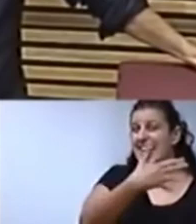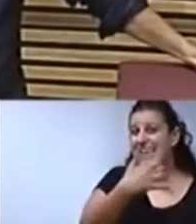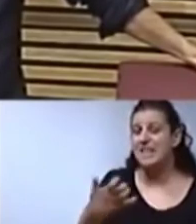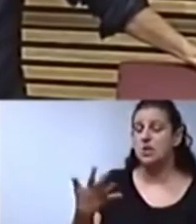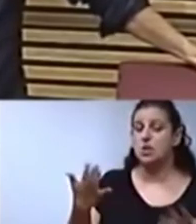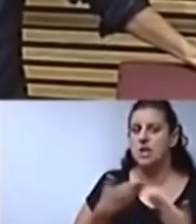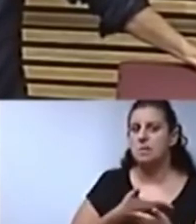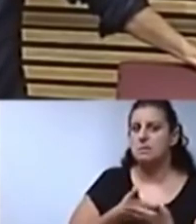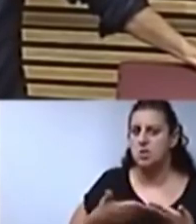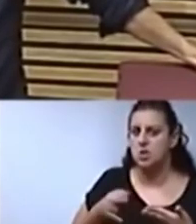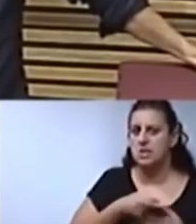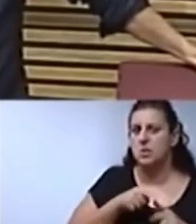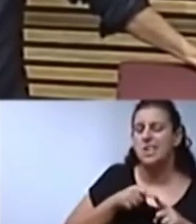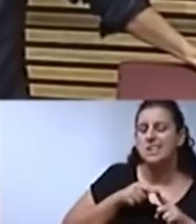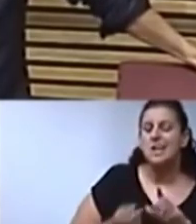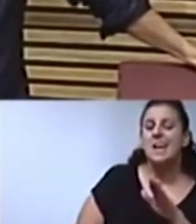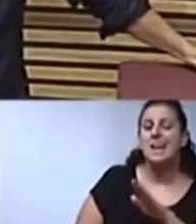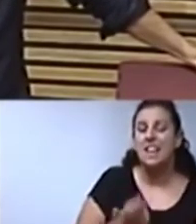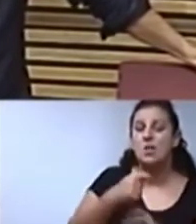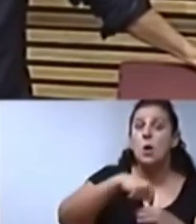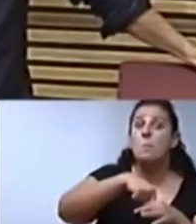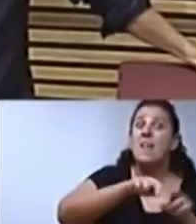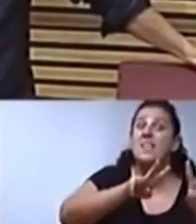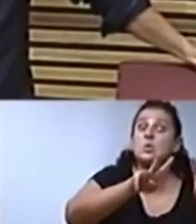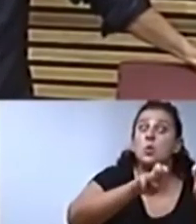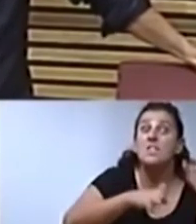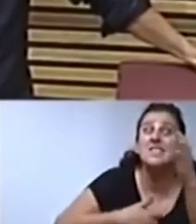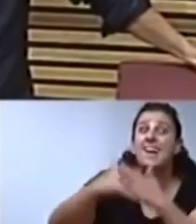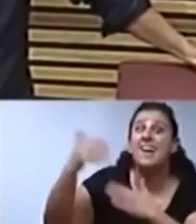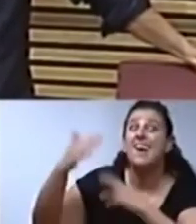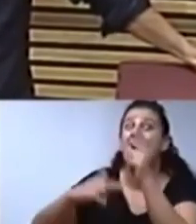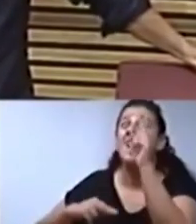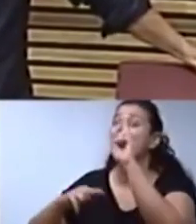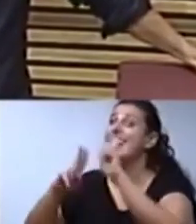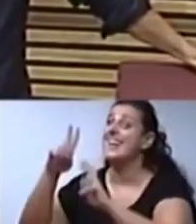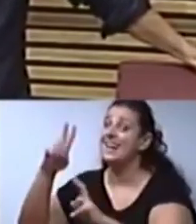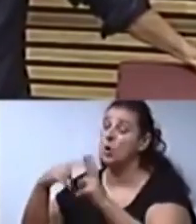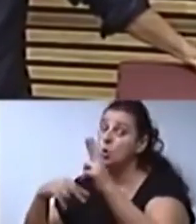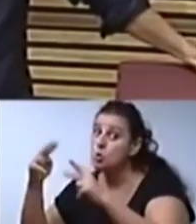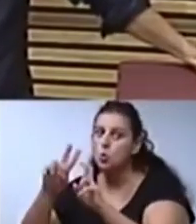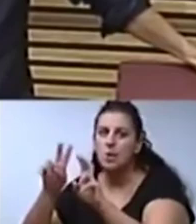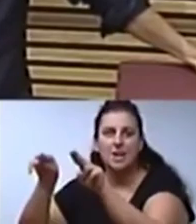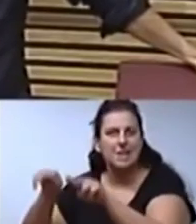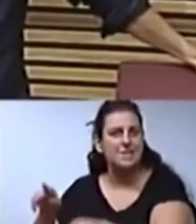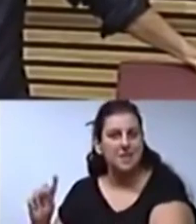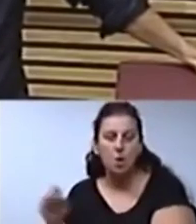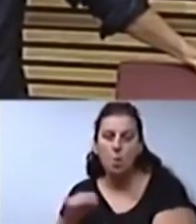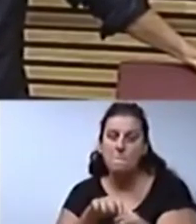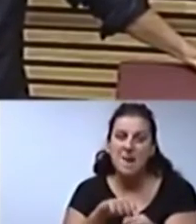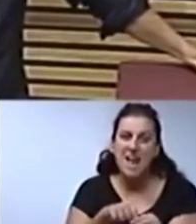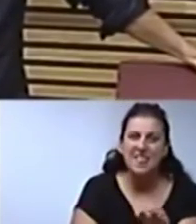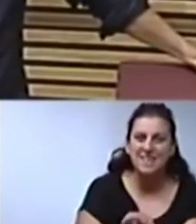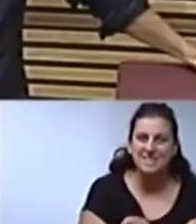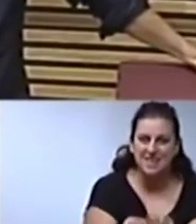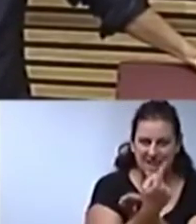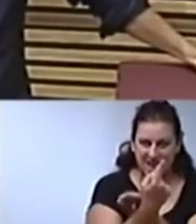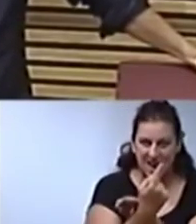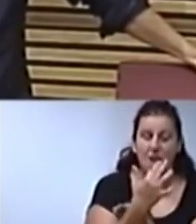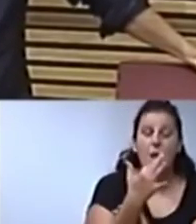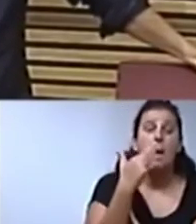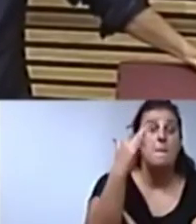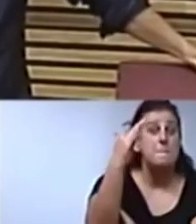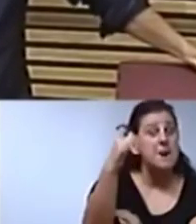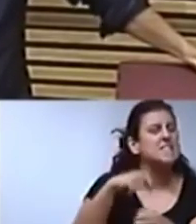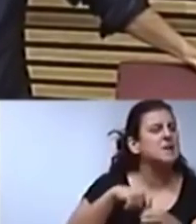510 milions d'euros dedicats a la creació de noves places. No només de residències i sobretot, no només a la creació de places. El que hem de parlar és quin